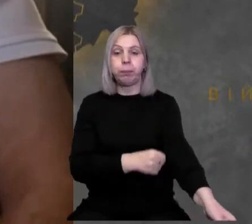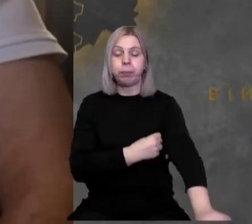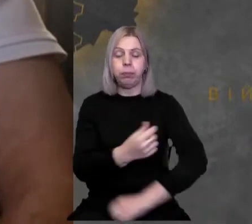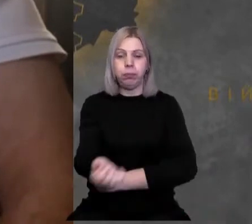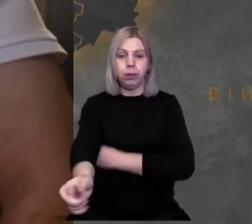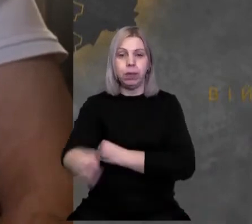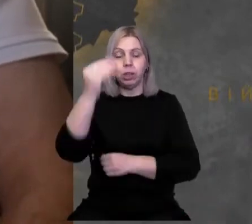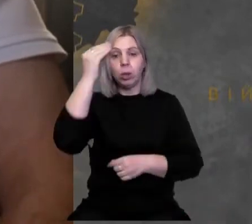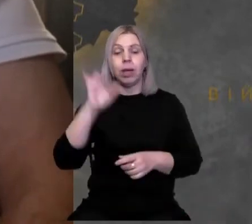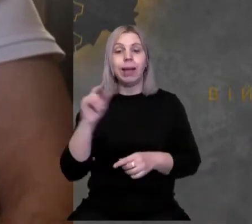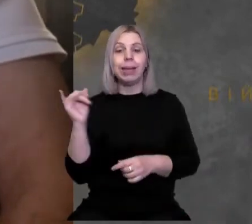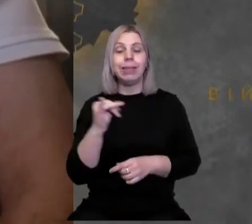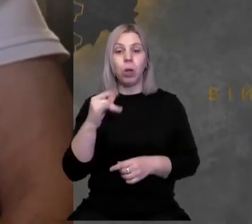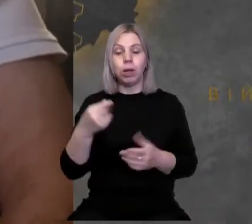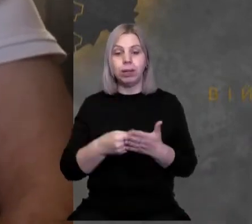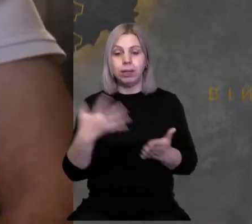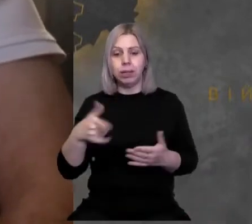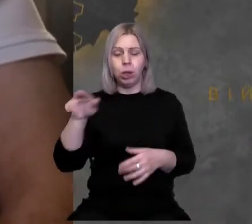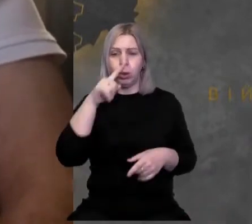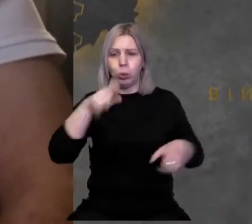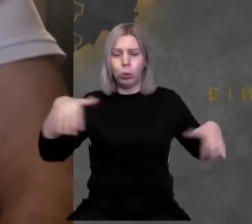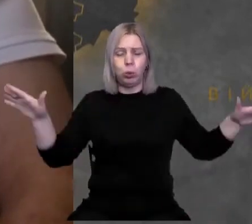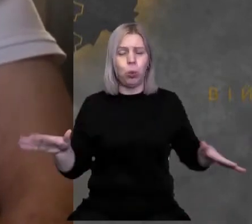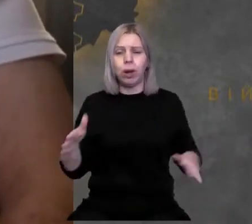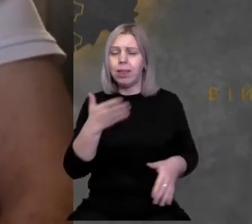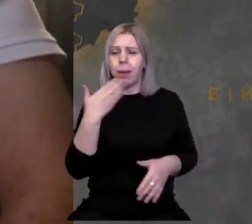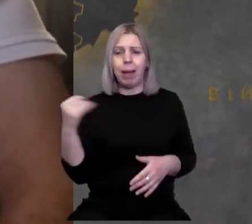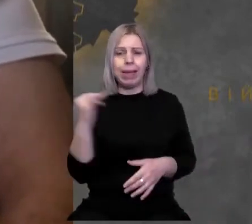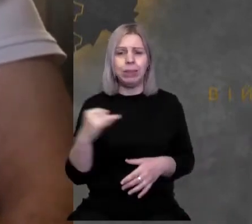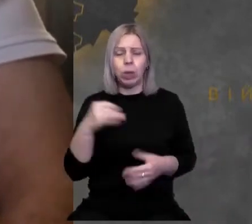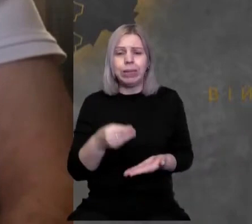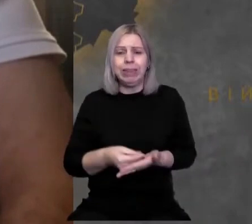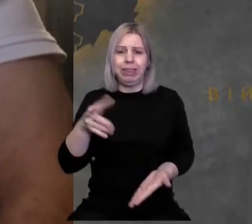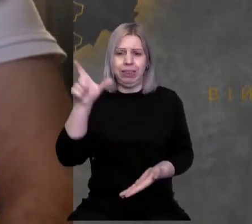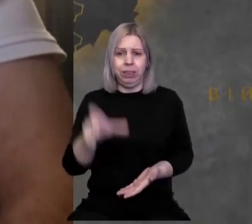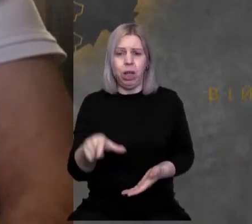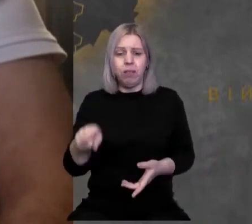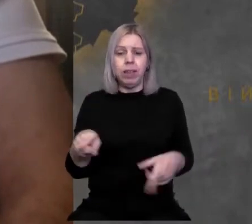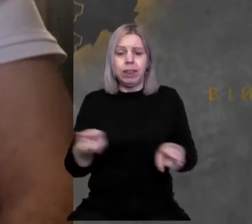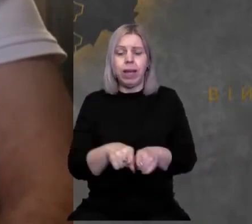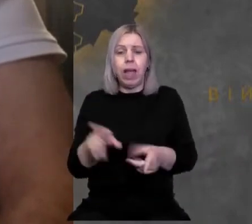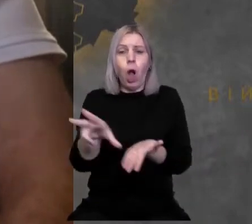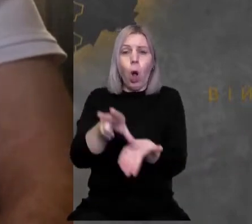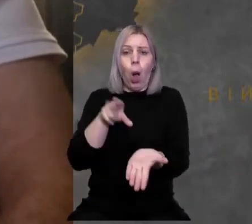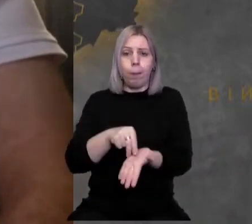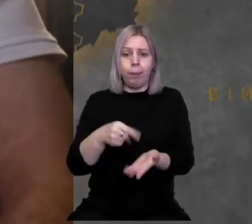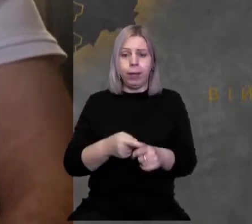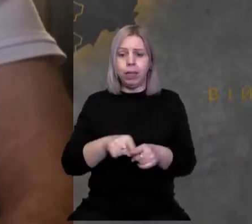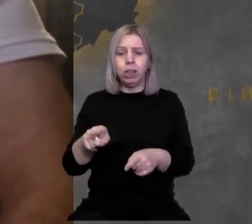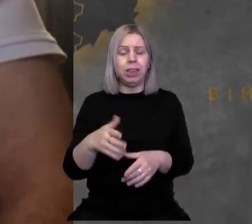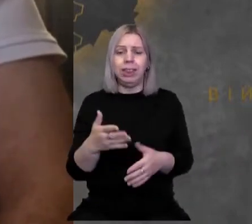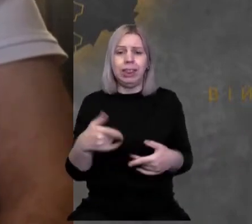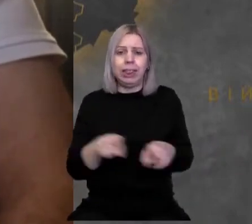зору, як історична цінність цей Турул не має ніякої історичної цінності, тому що він є тільки репліку, і то не